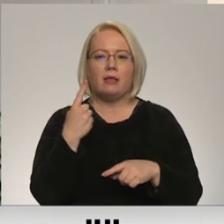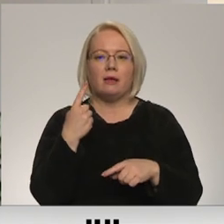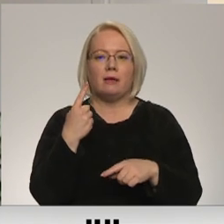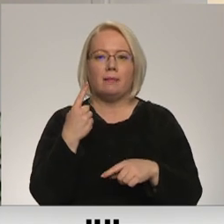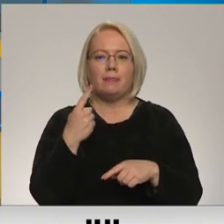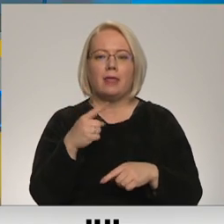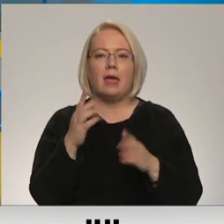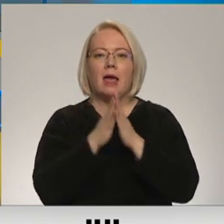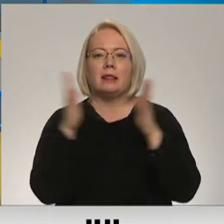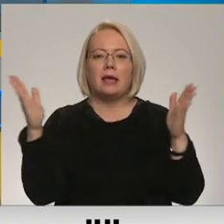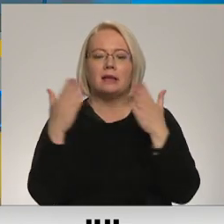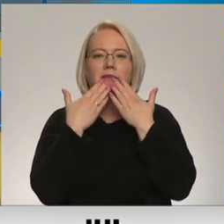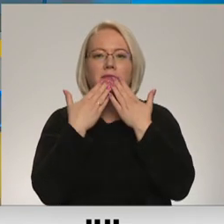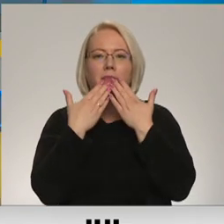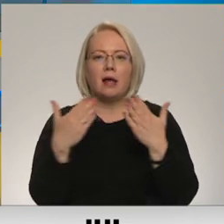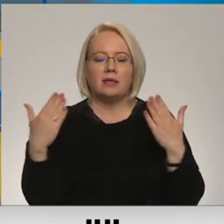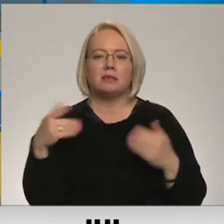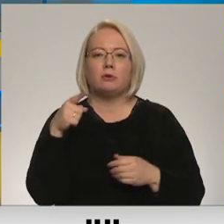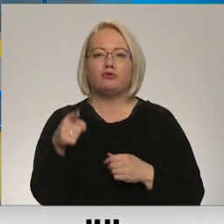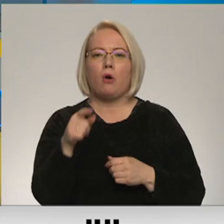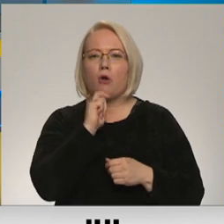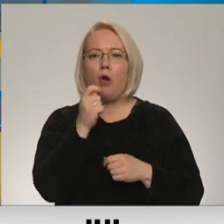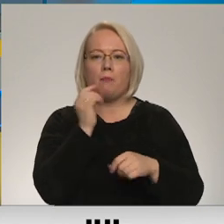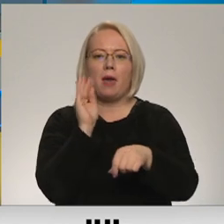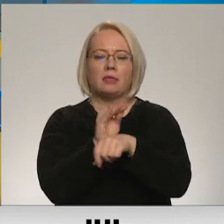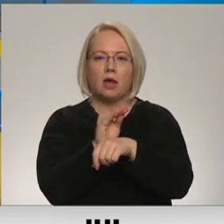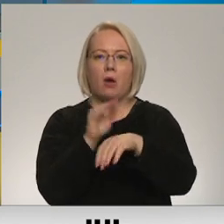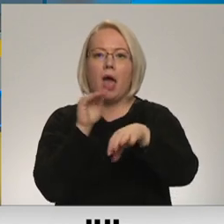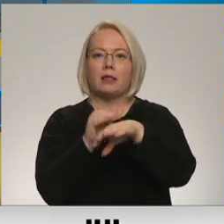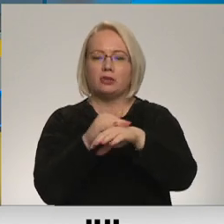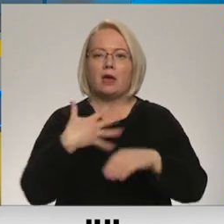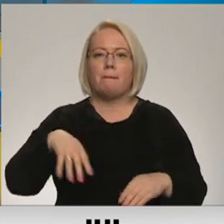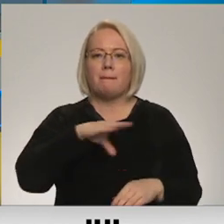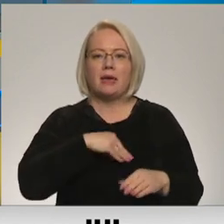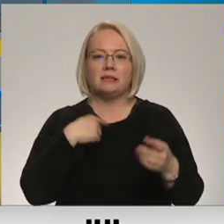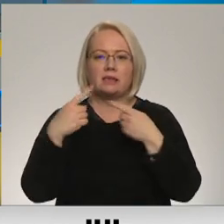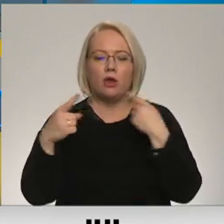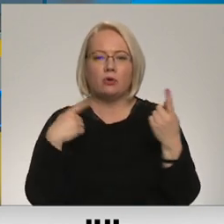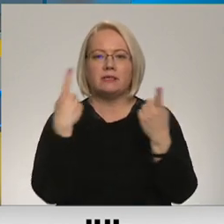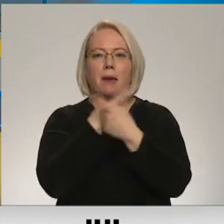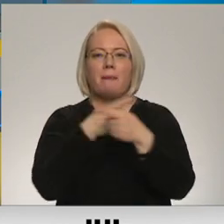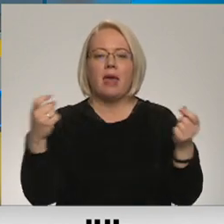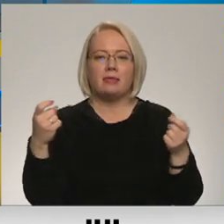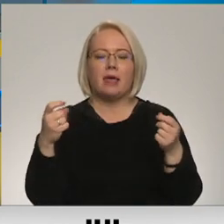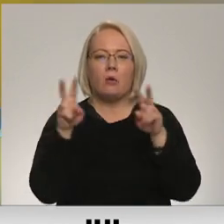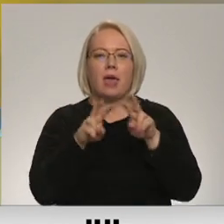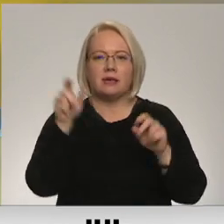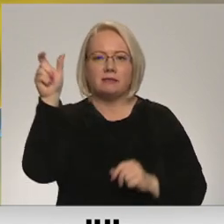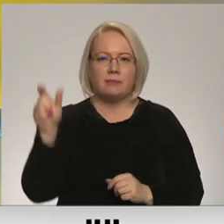Lielas paldies par šo komentāru. Atgaidinājuši, mēs sarunājāmies ar medija ekspertiju Solvitu Denisu